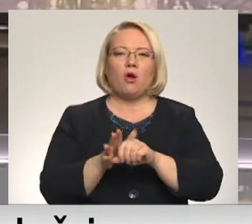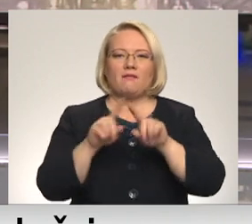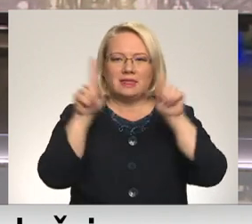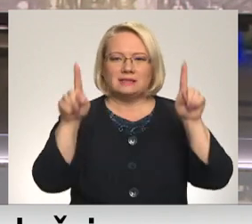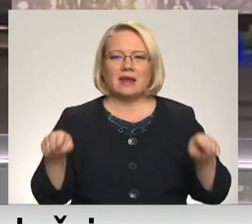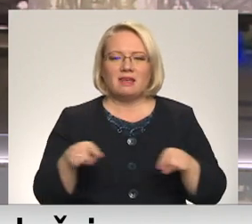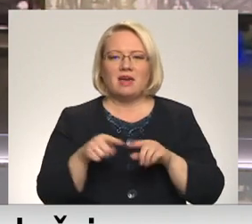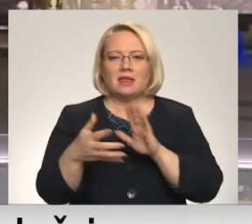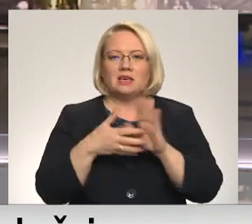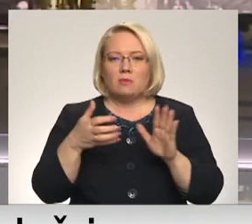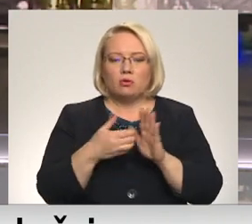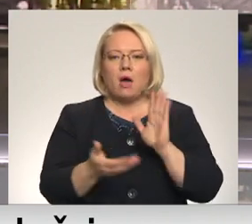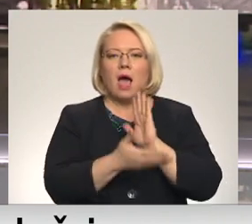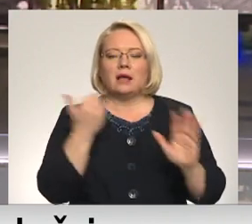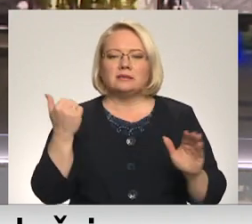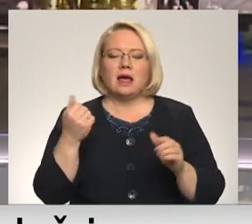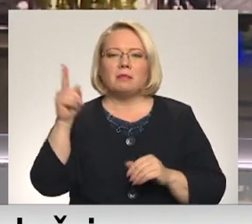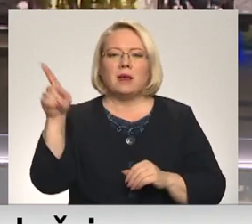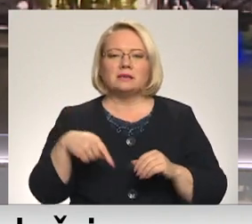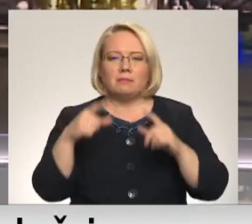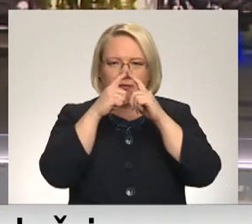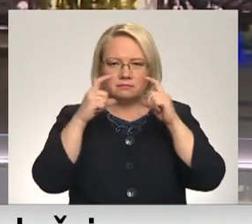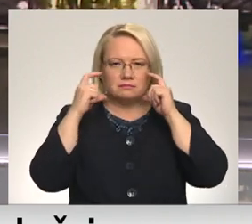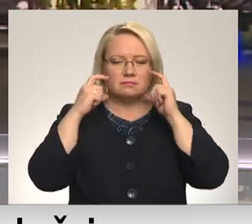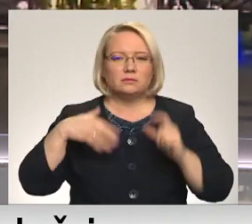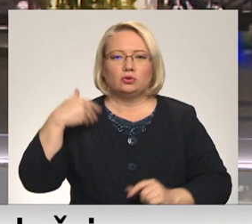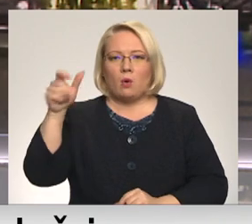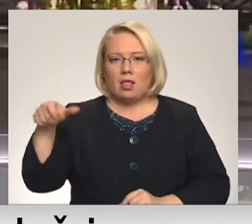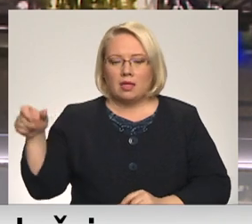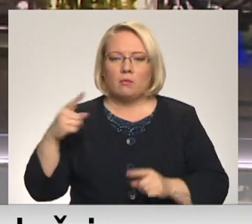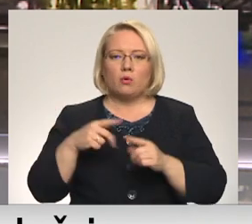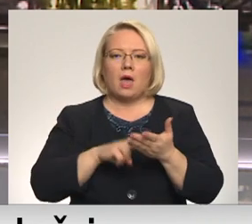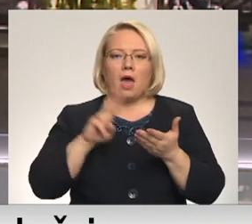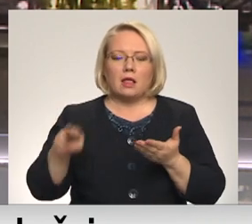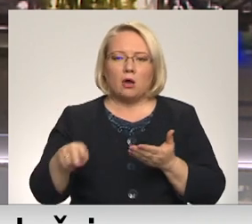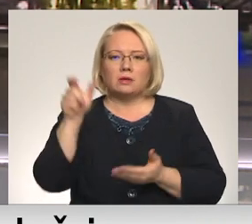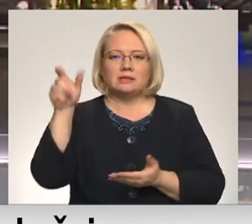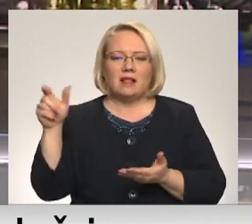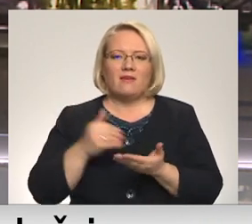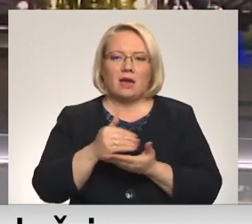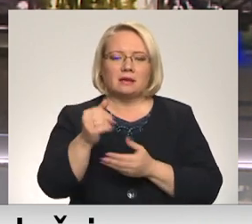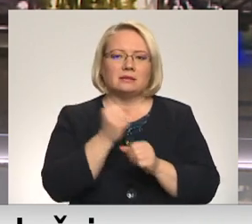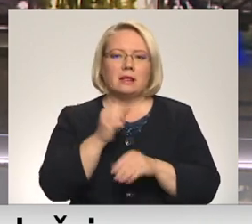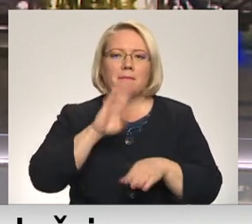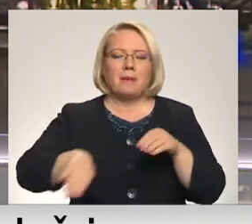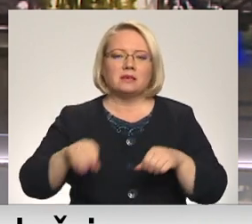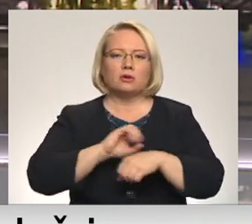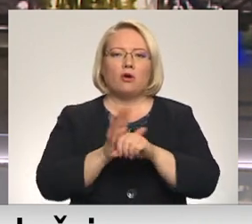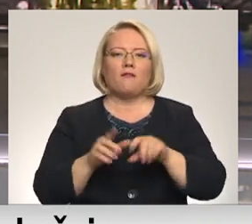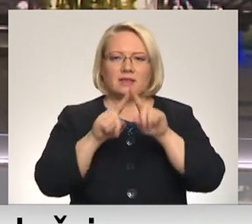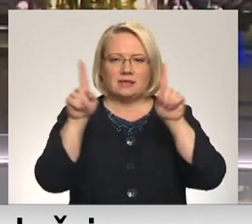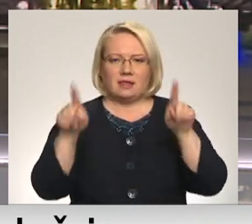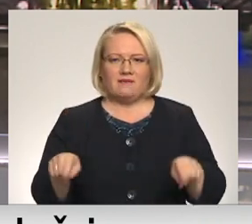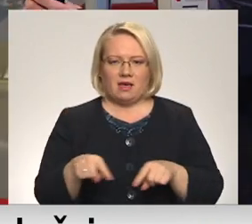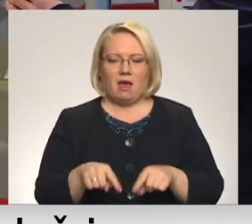izmantošanas, atcelt prasību par maskunāsāšanu skolāniem un ļaut cilvēkiem turpmāk strādāt bez COVID-certifikāta. Plašāks tāstumā